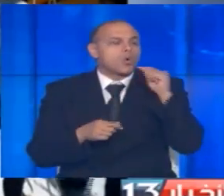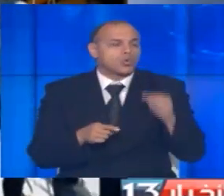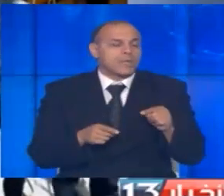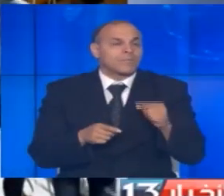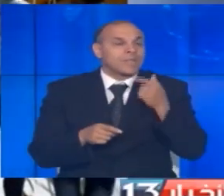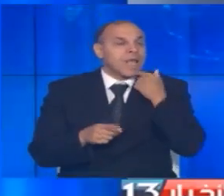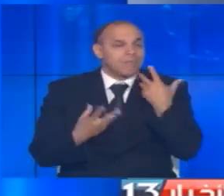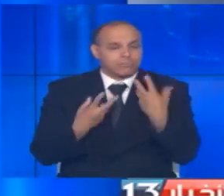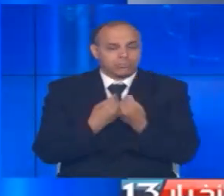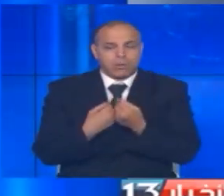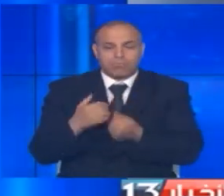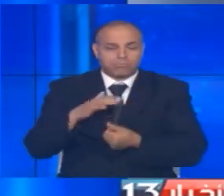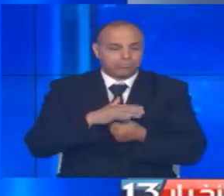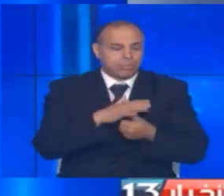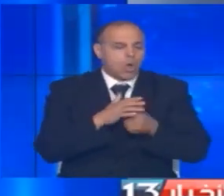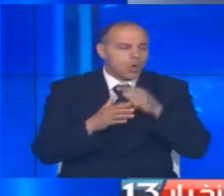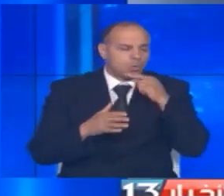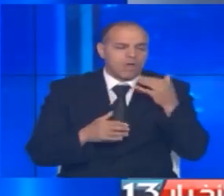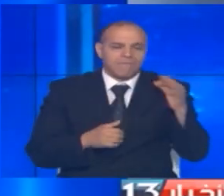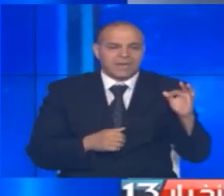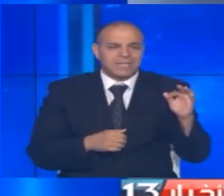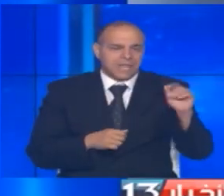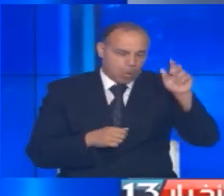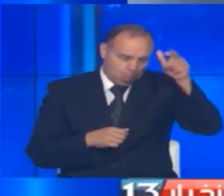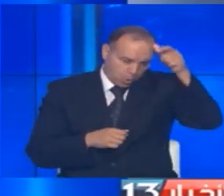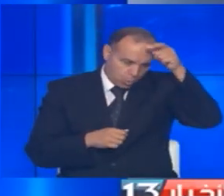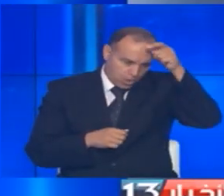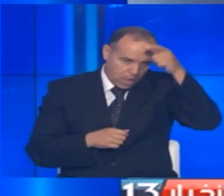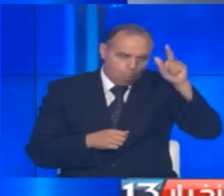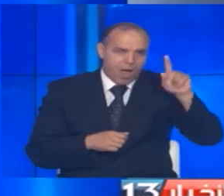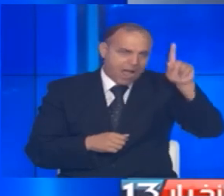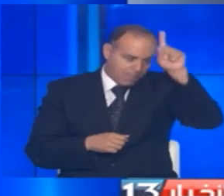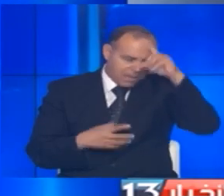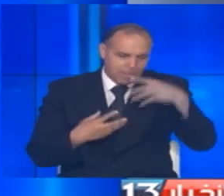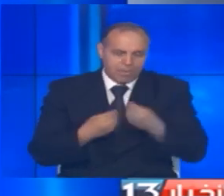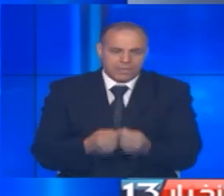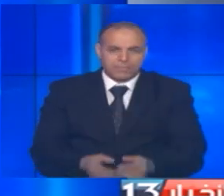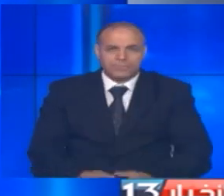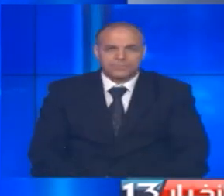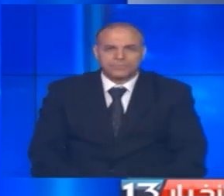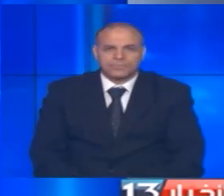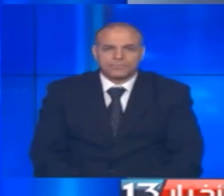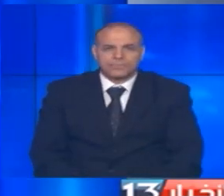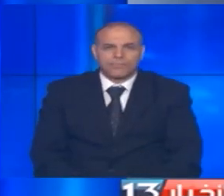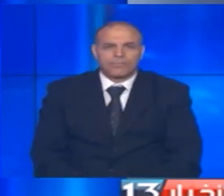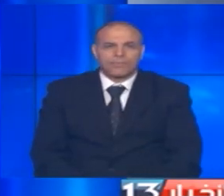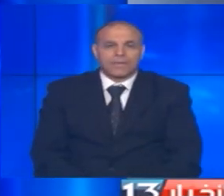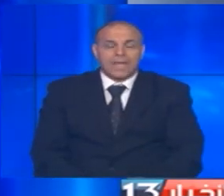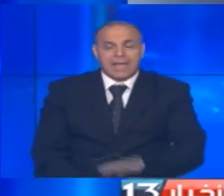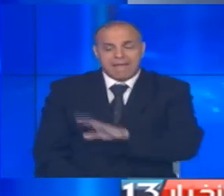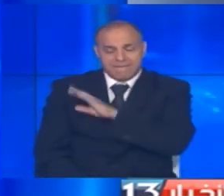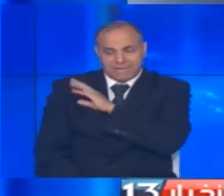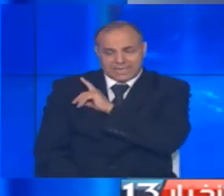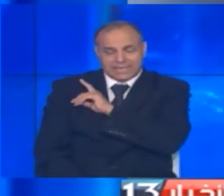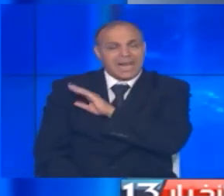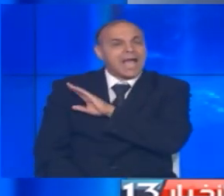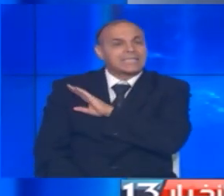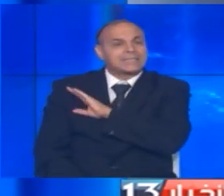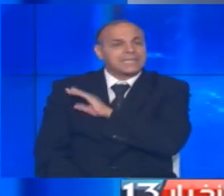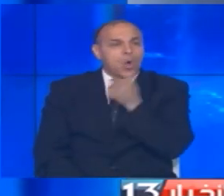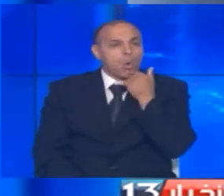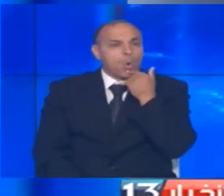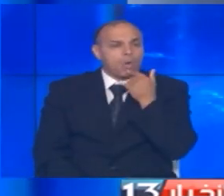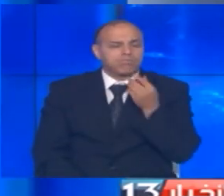ستجمع زعماء روسيا وفرنسا وتركيا وألمانيا إلى قطاع غزة حيث